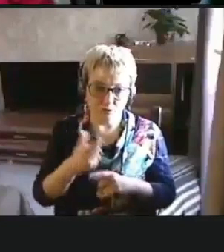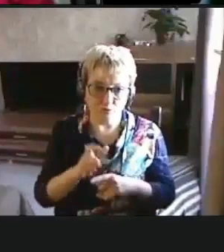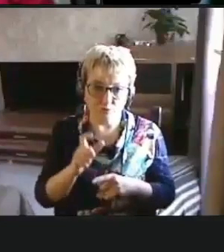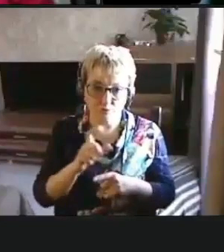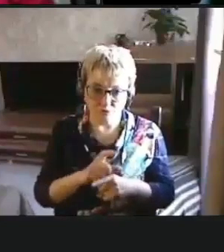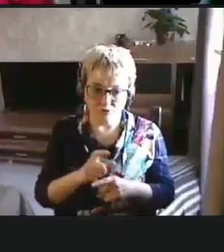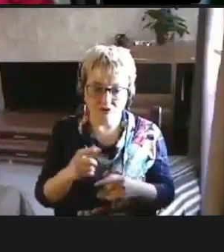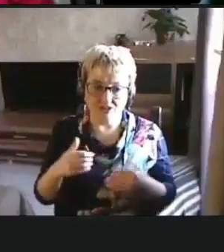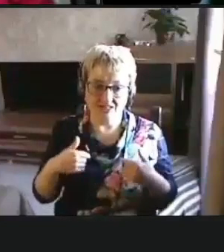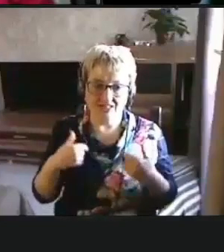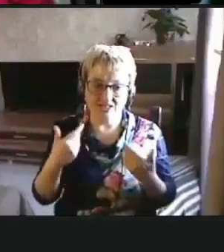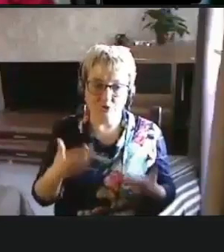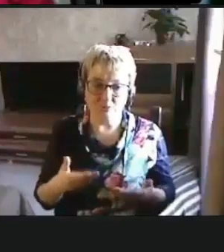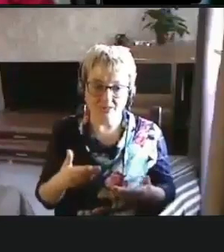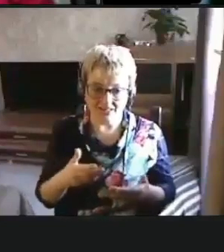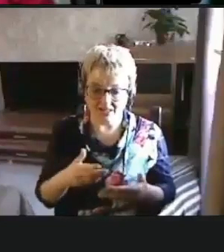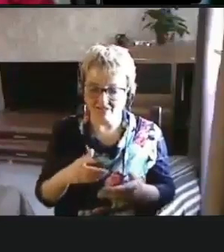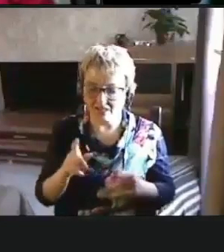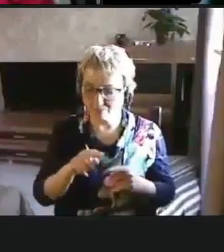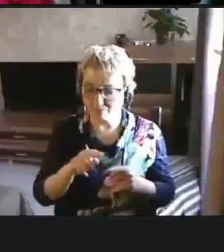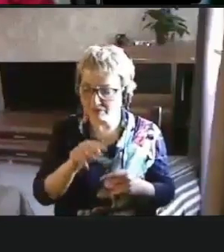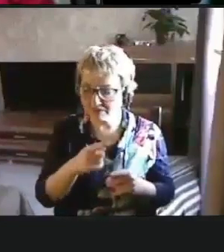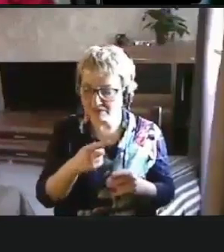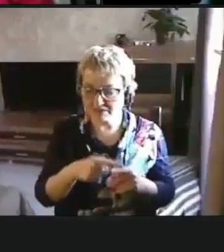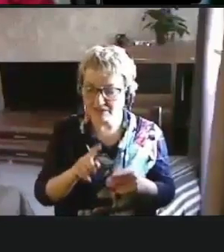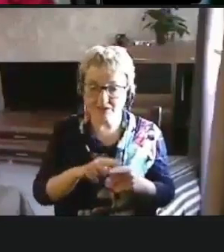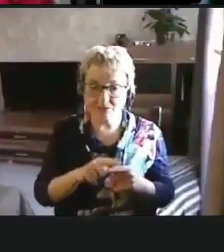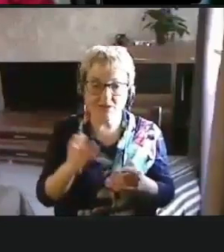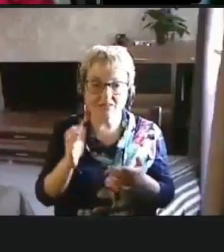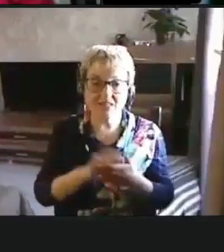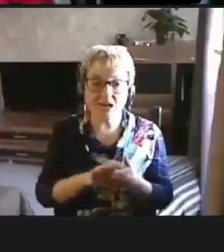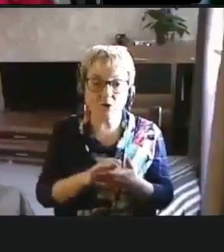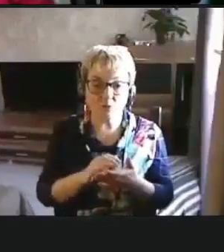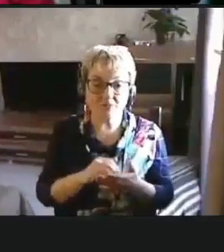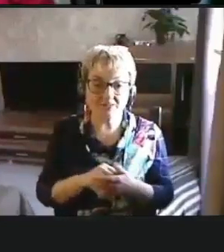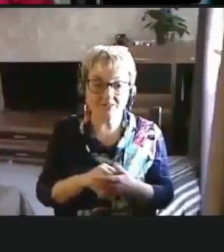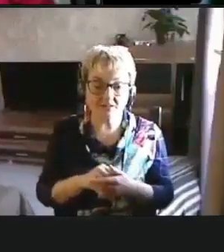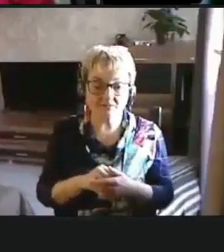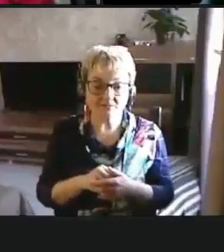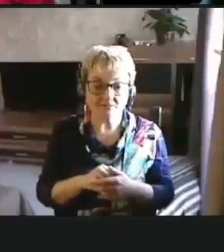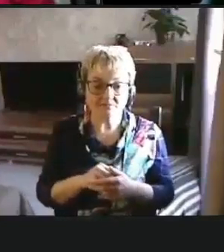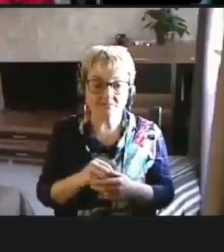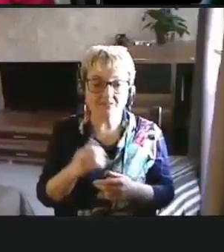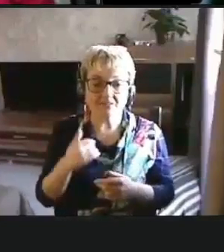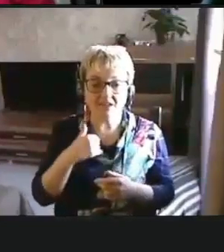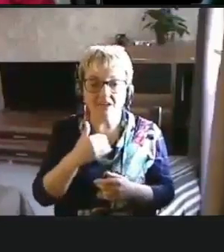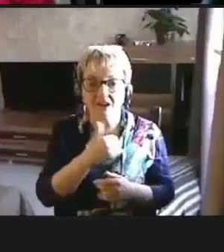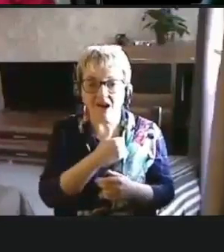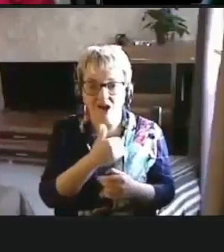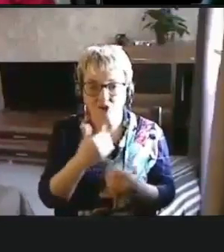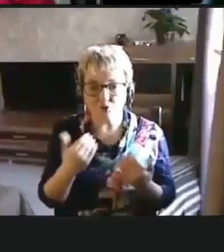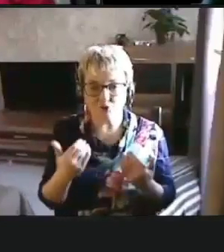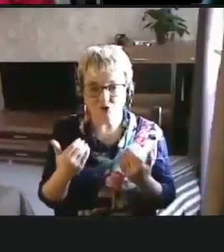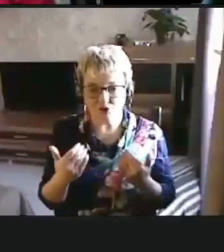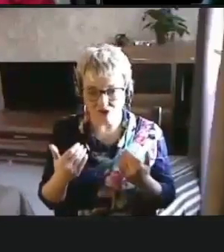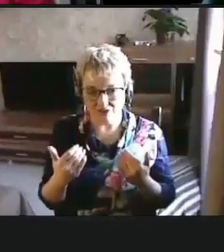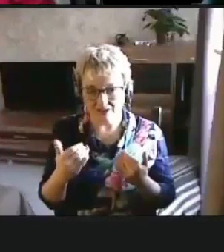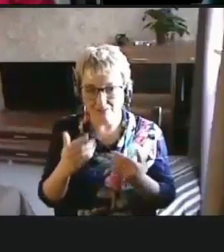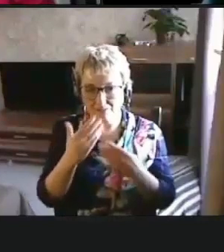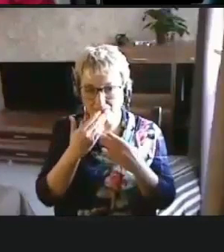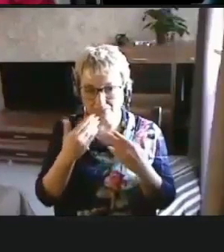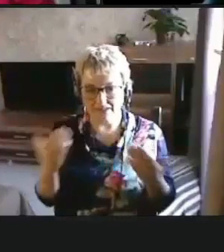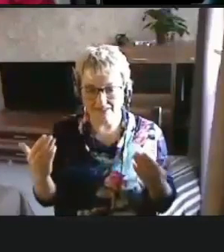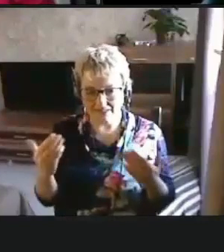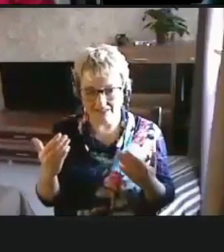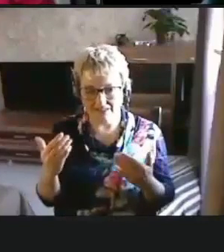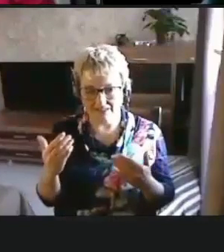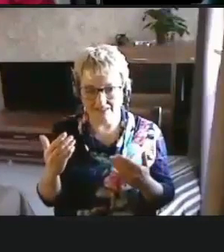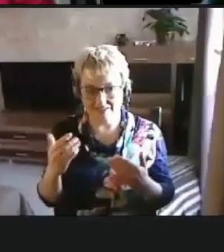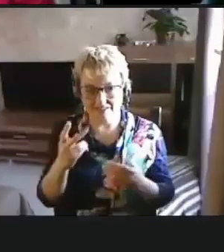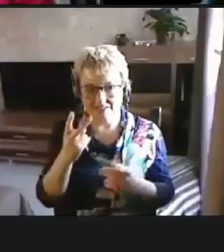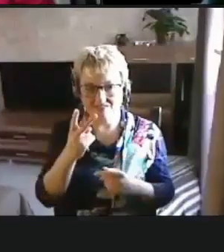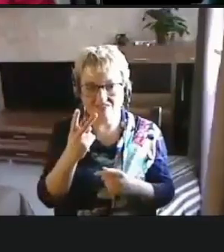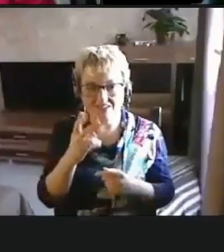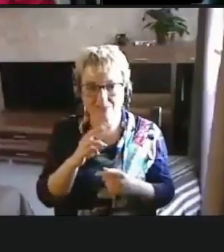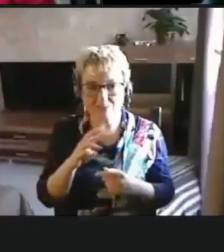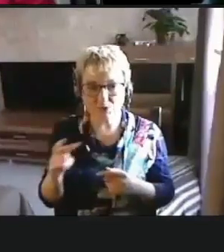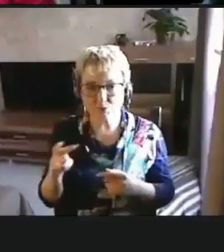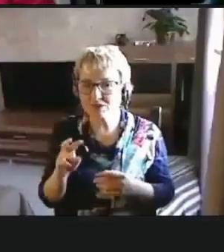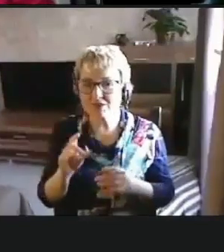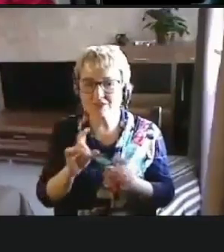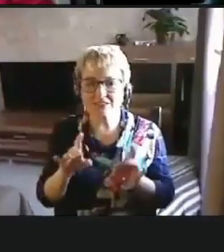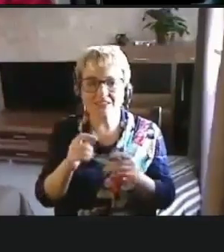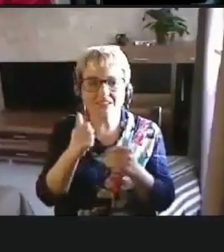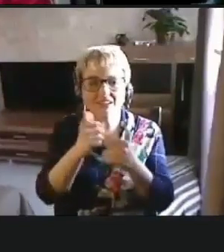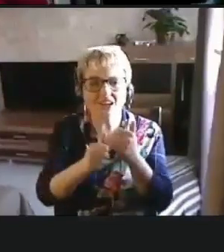рекомендовала бы тоже с этим ознакомиться. Так, я хочу сейчас последние, допустим, две минуты, чтобы